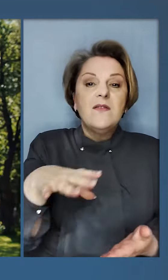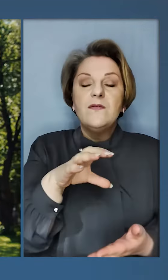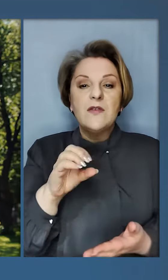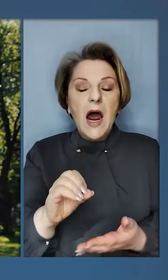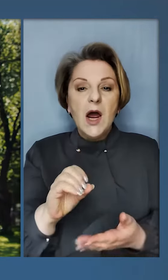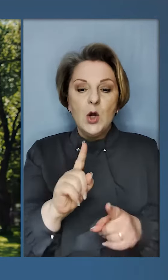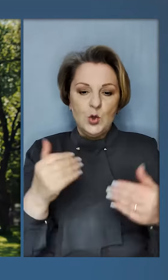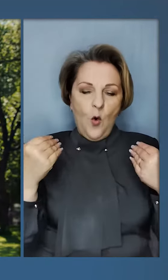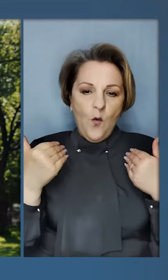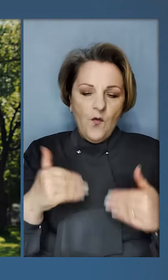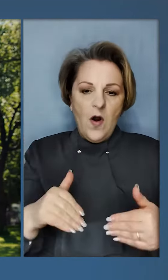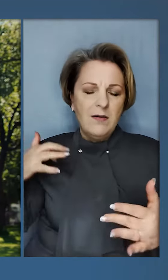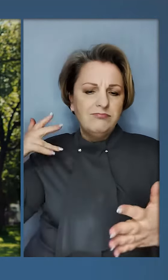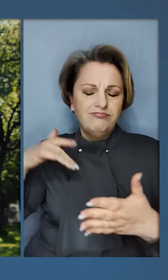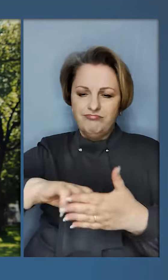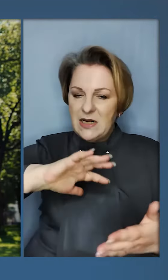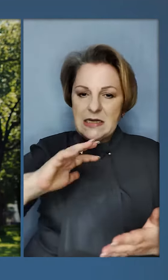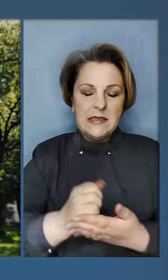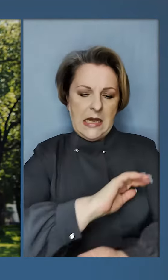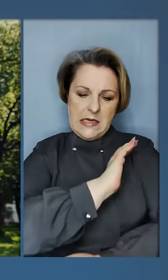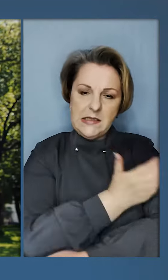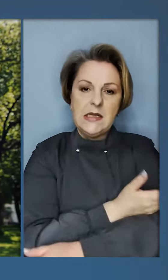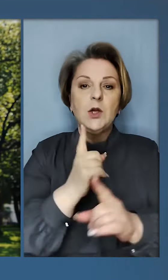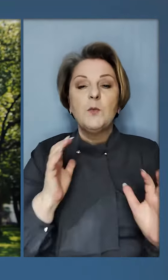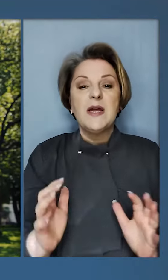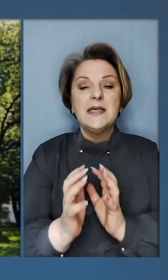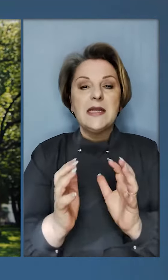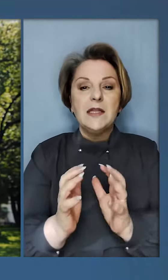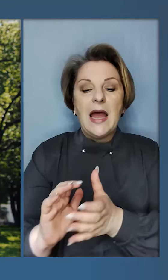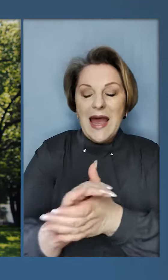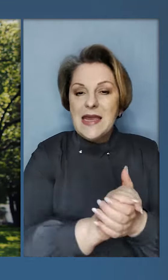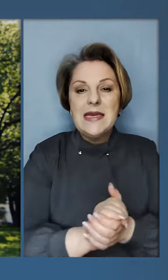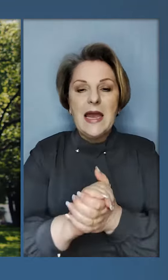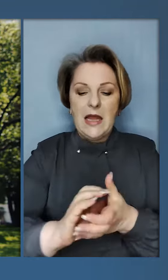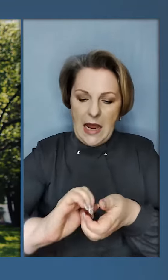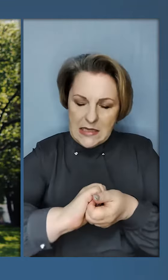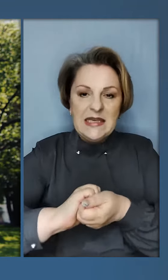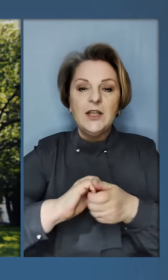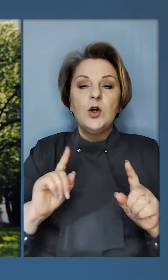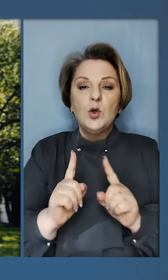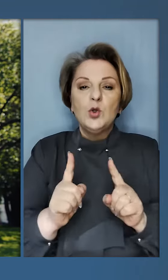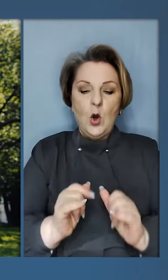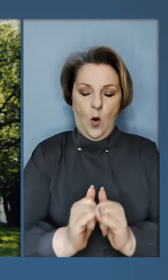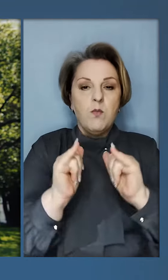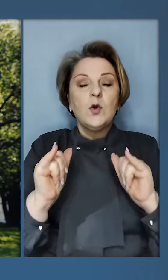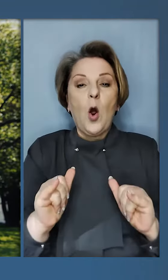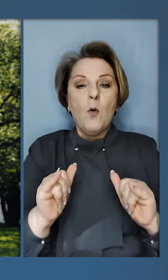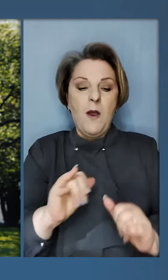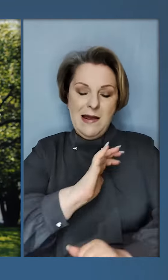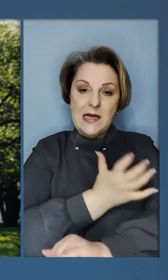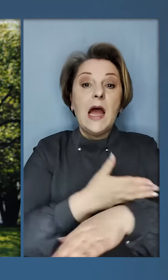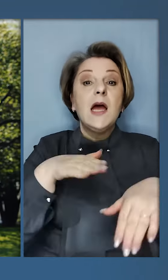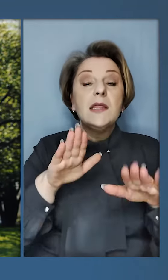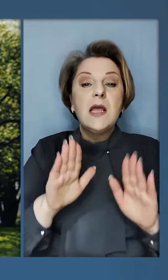мудрість, аби цінувати все, що вже здобули силу, щоб зберегти єдність. Єдність,